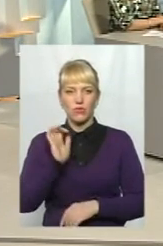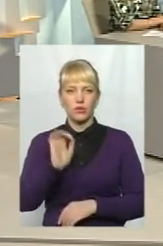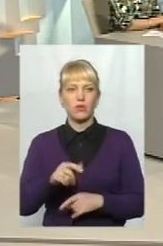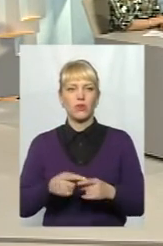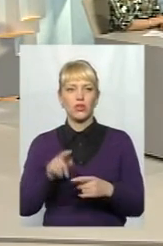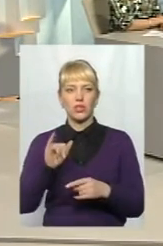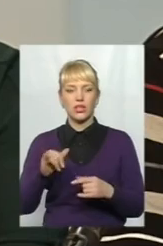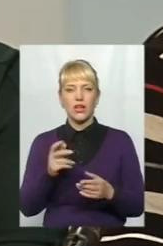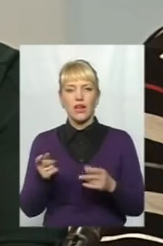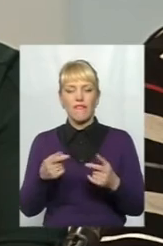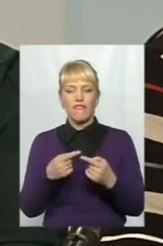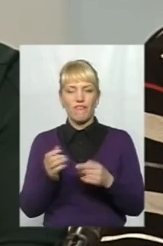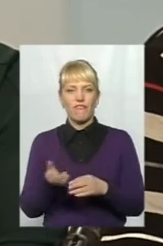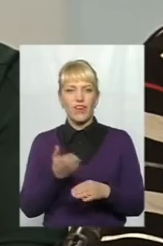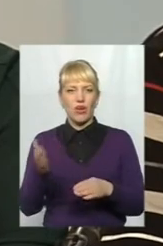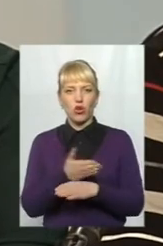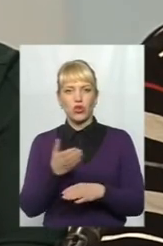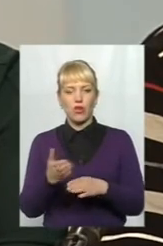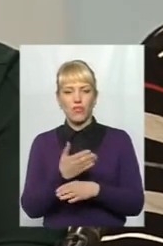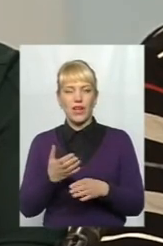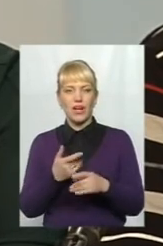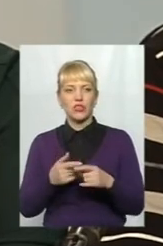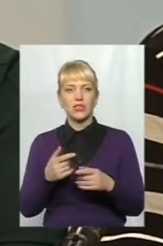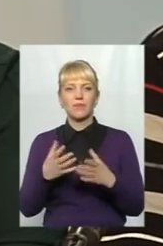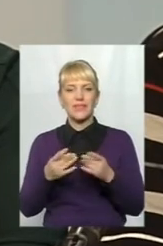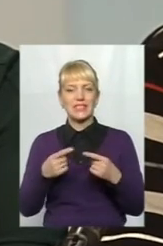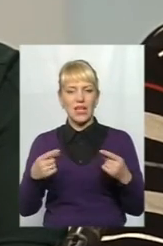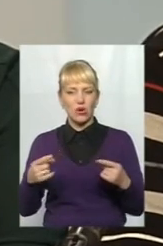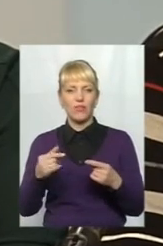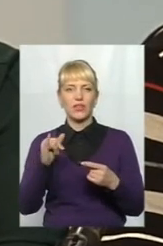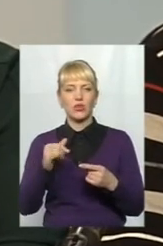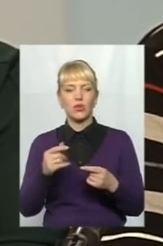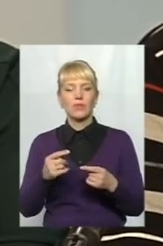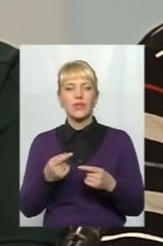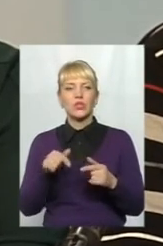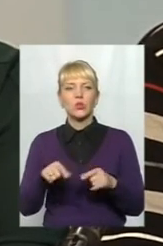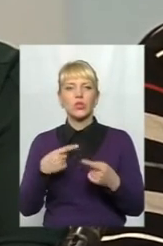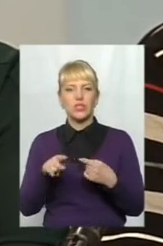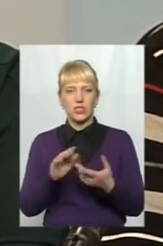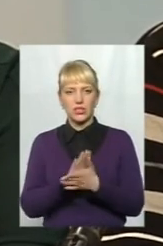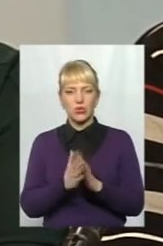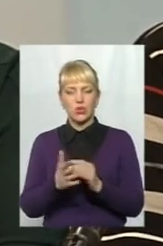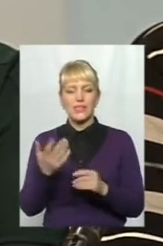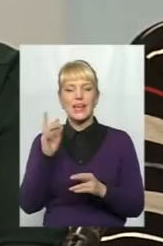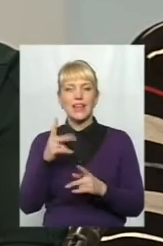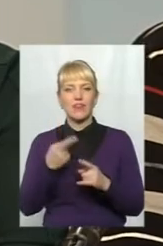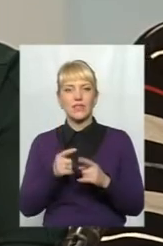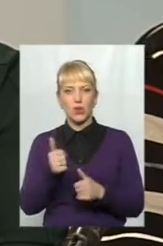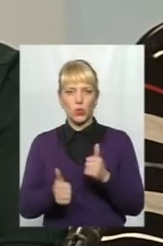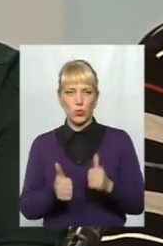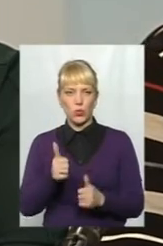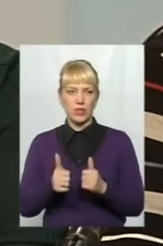виготовляють тут, і продукцію все-таки відправляють. Сировина чи давальна, чи інша. Але тут ситуація друге. Як навіть при цій конкуренції, все-таки,